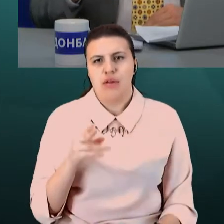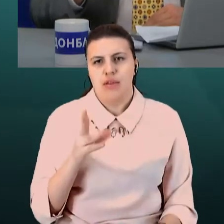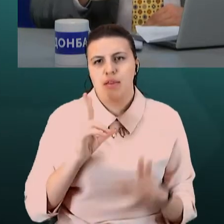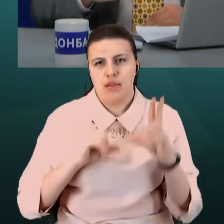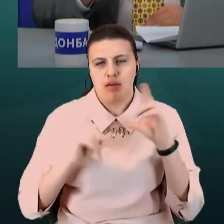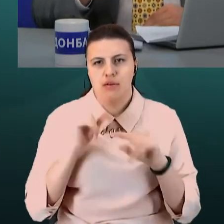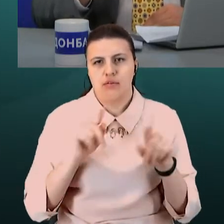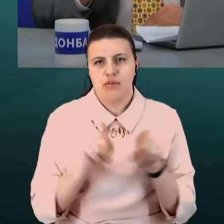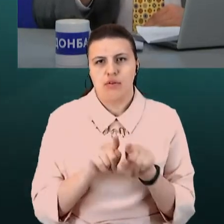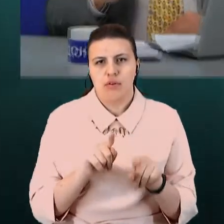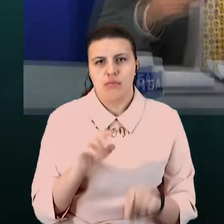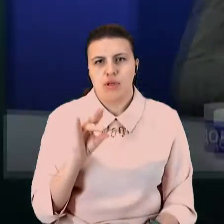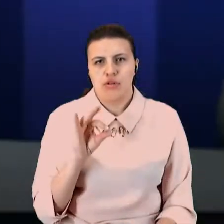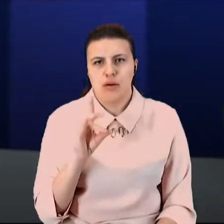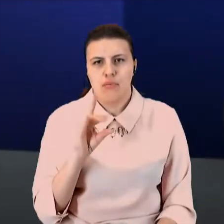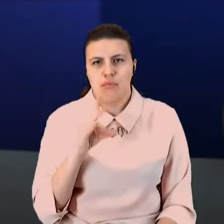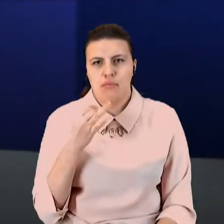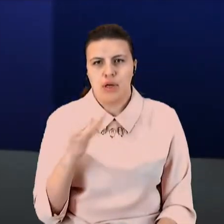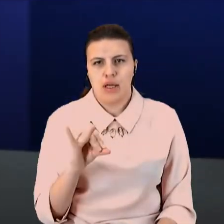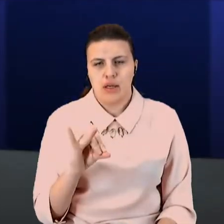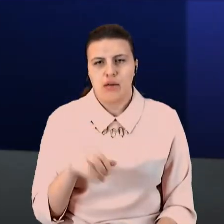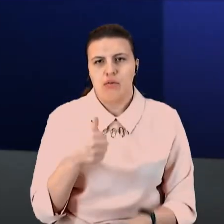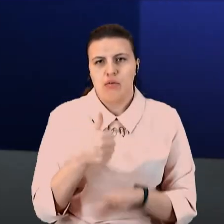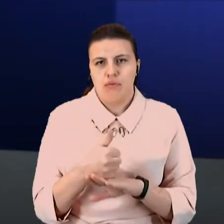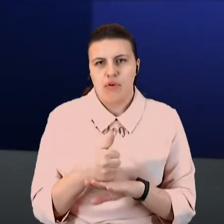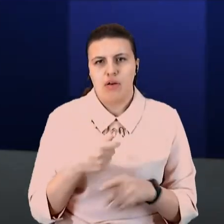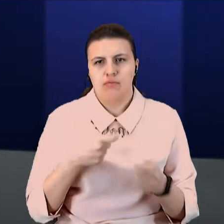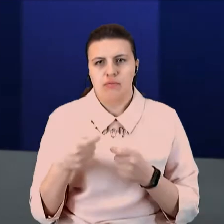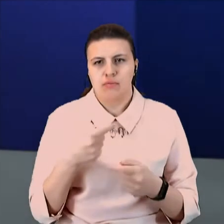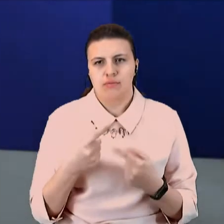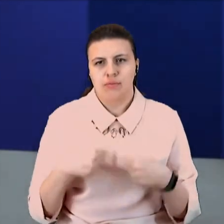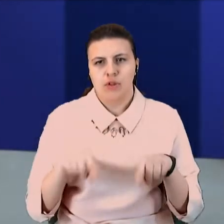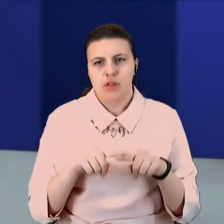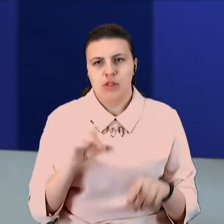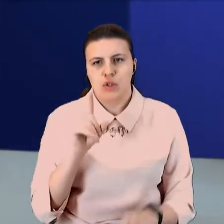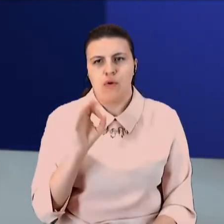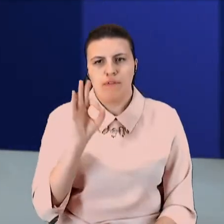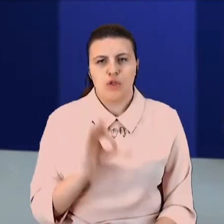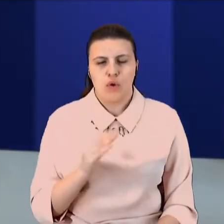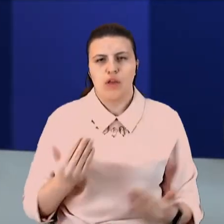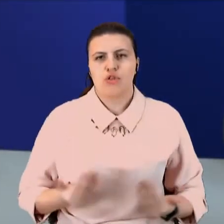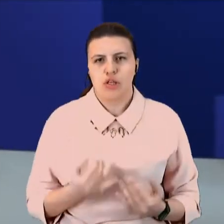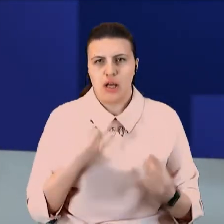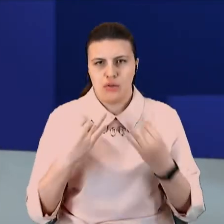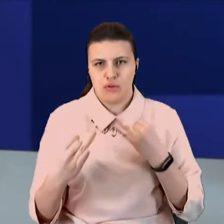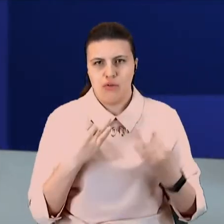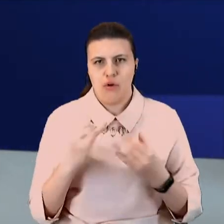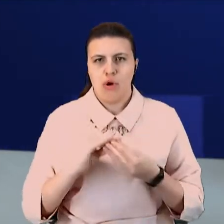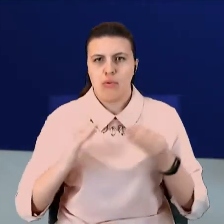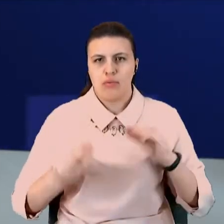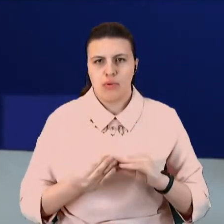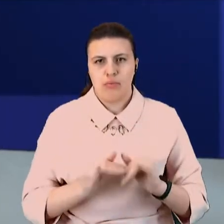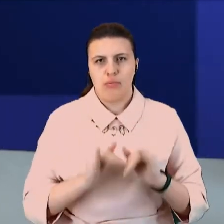голова координаційної ради благодійної організації «100% життя» був з нами на зв'язку, з ним говорили про проблематику поширення